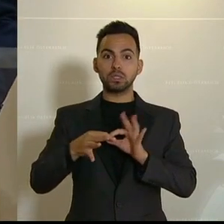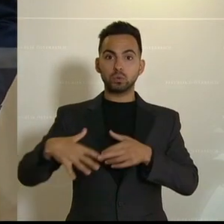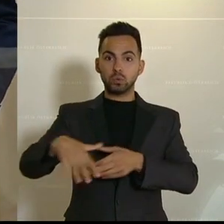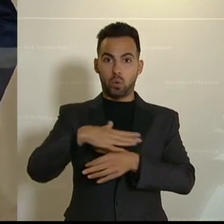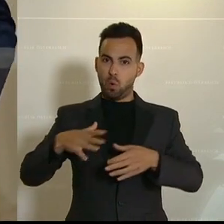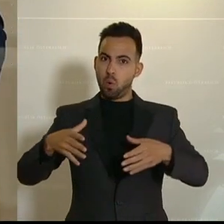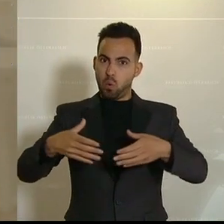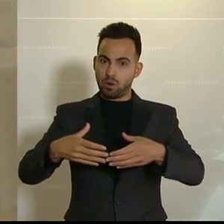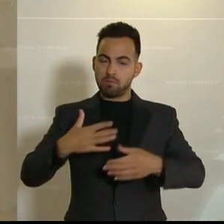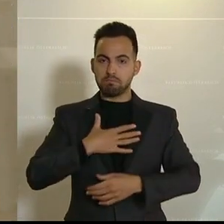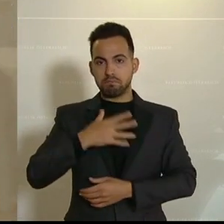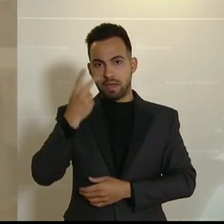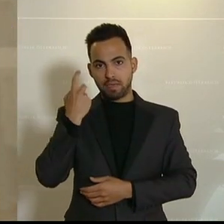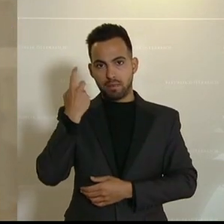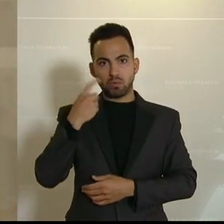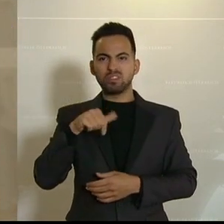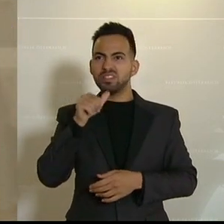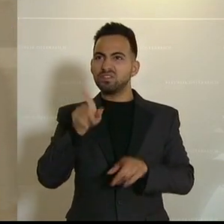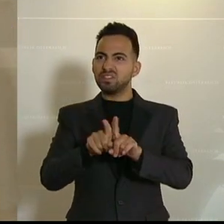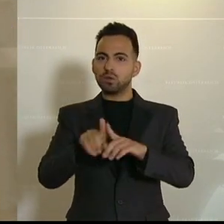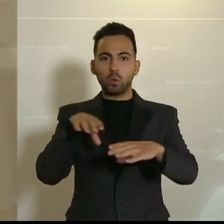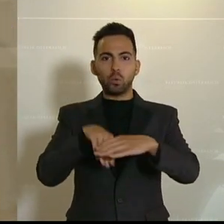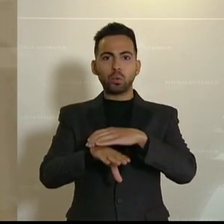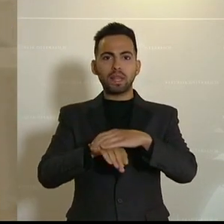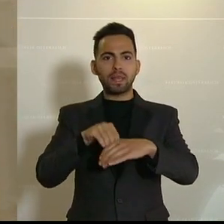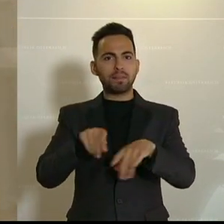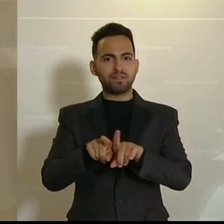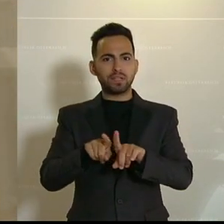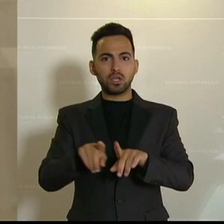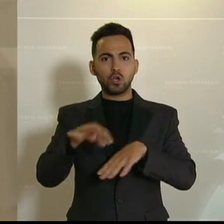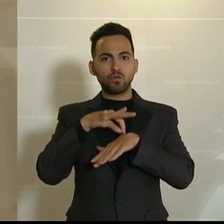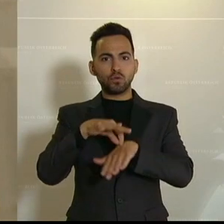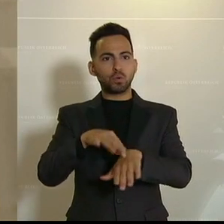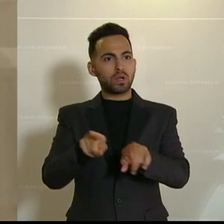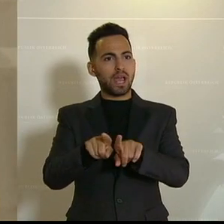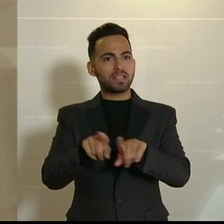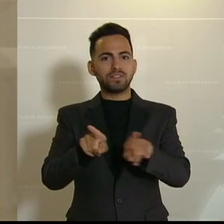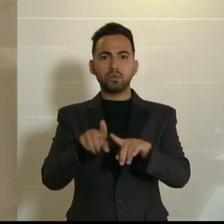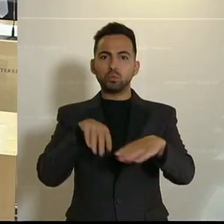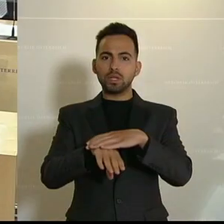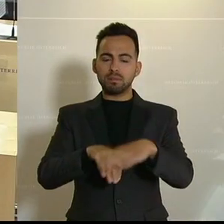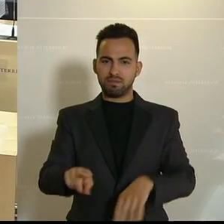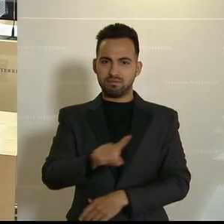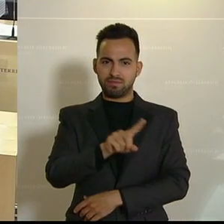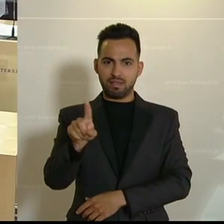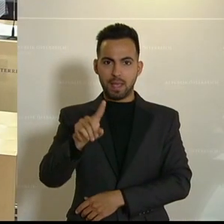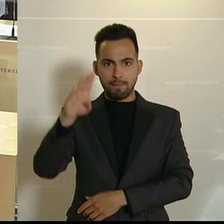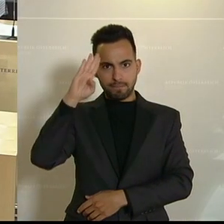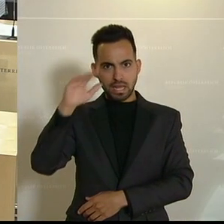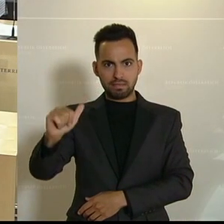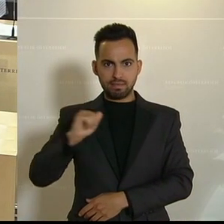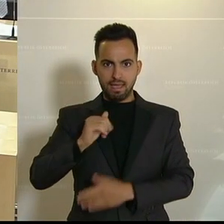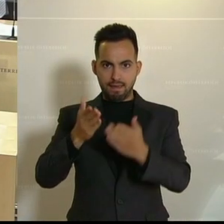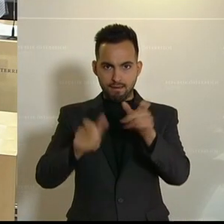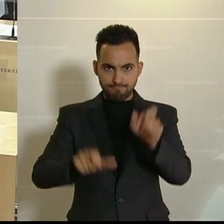die im Übrigen aus meiner Sicht kein Unternehmen ist und auch nicht wie ein Unternehmen zu führen ist, sondern das ist Militär, das sind